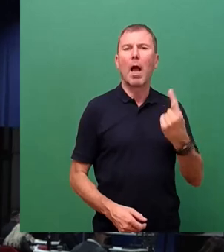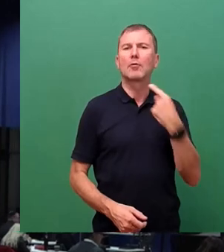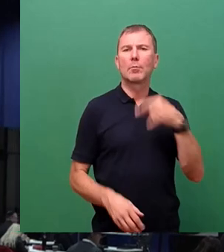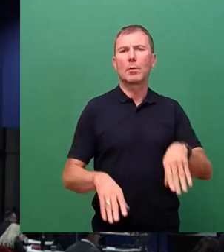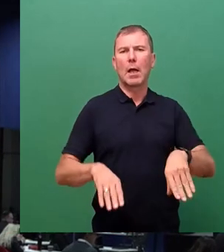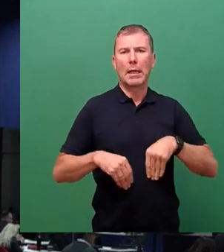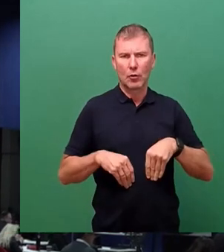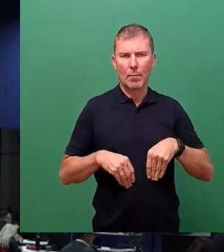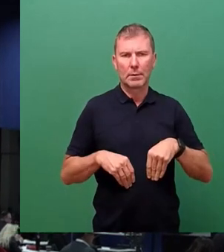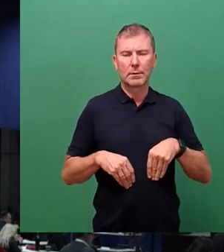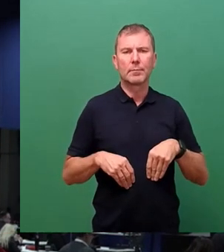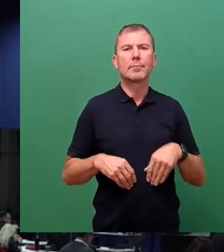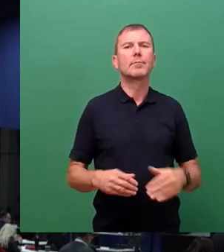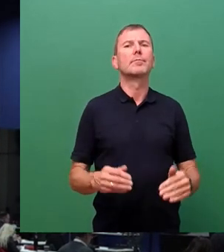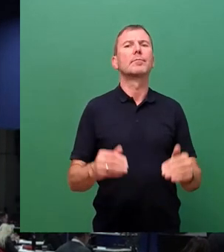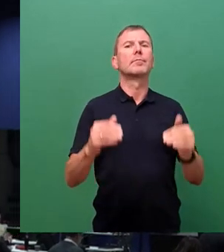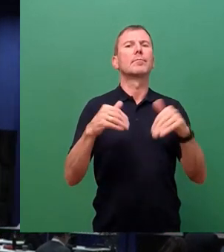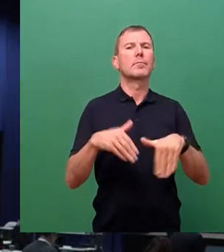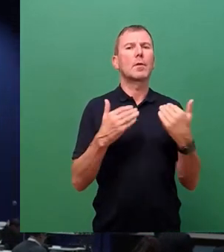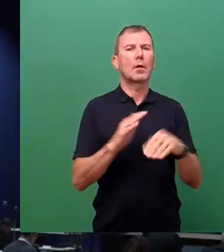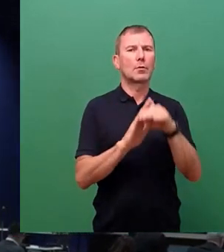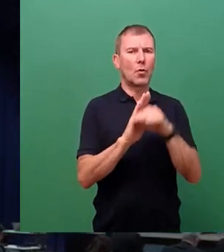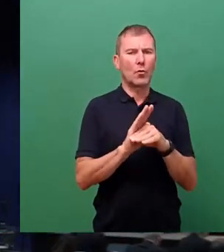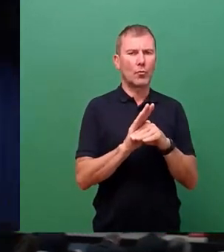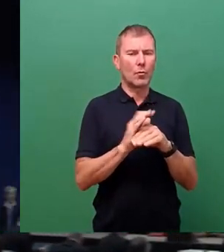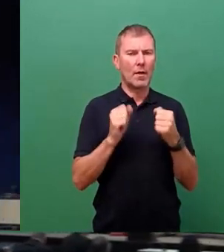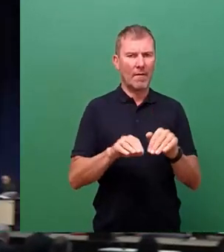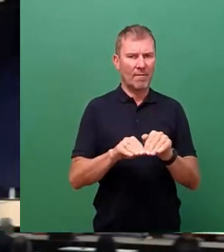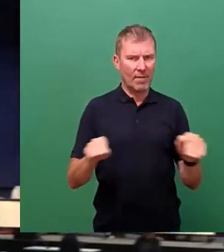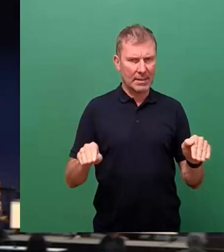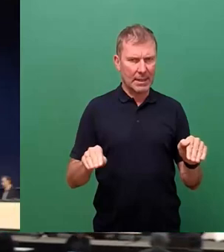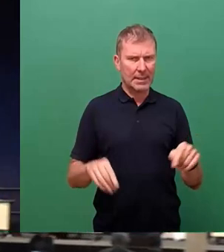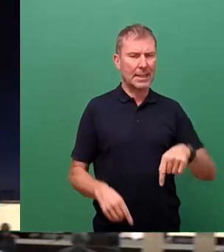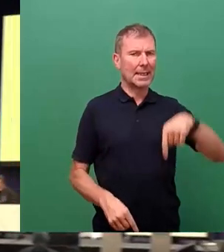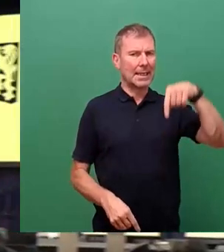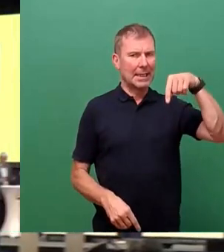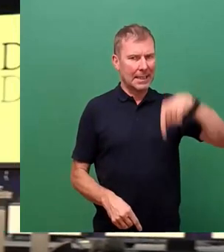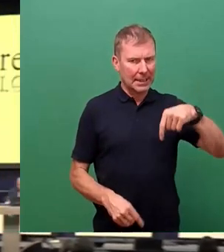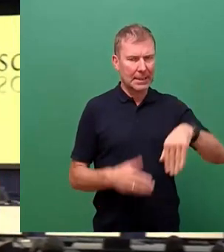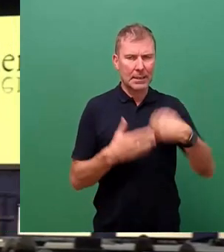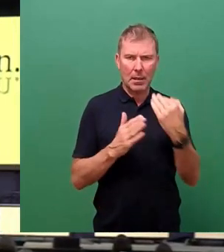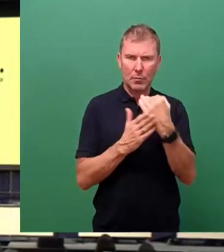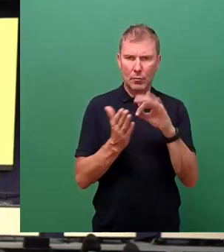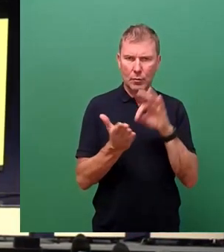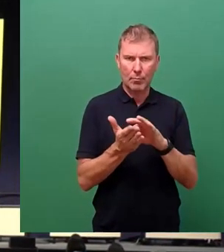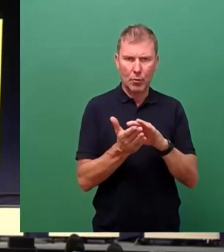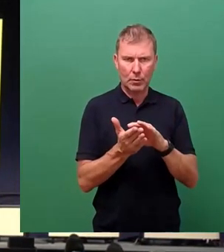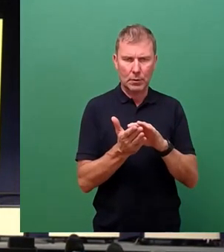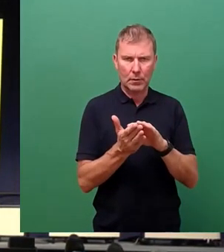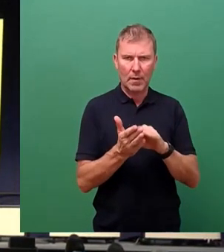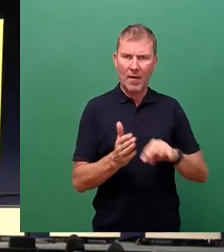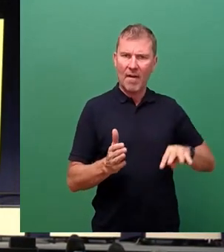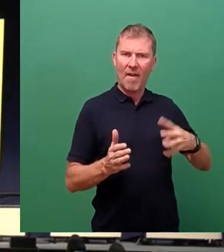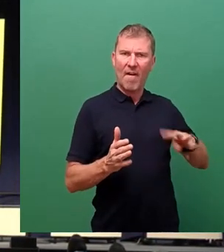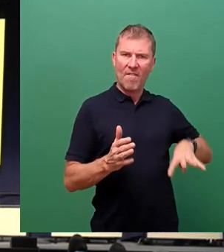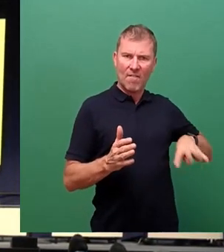So wie wir es bei der Tagesordnung festgelegt haben, würden wir jetzt den Tagesordnungspunkt 14 aufrufen,